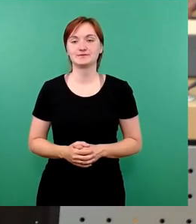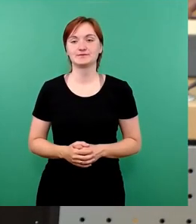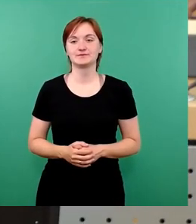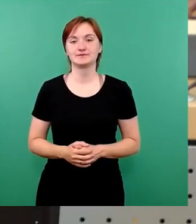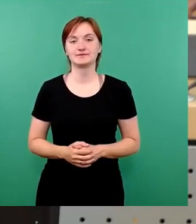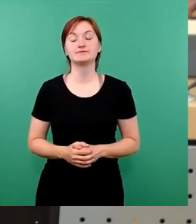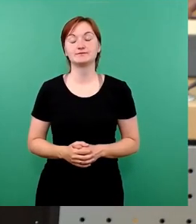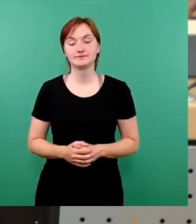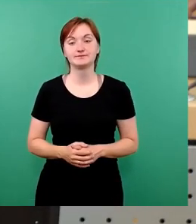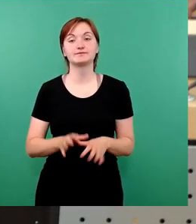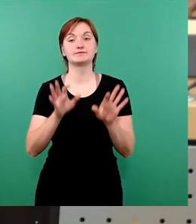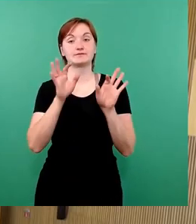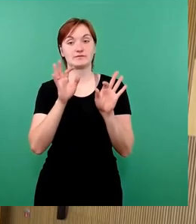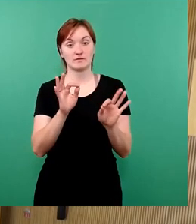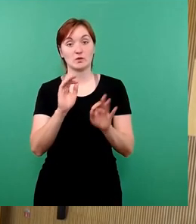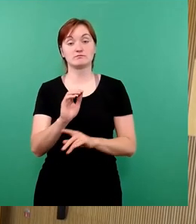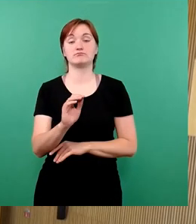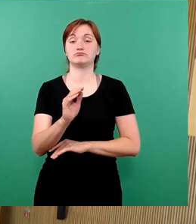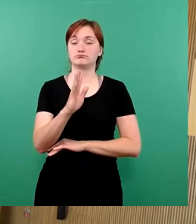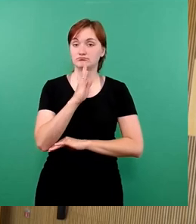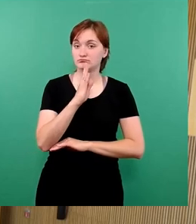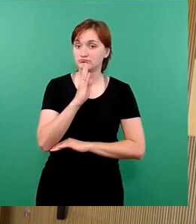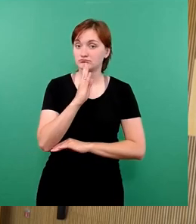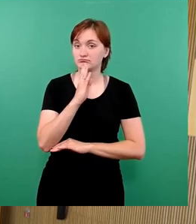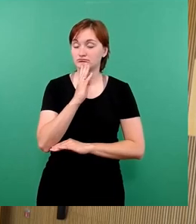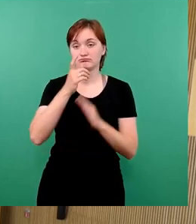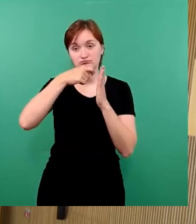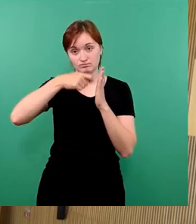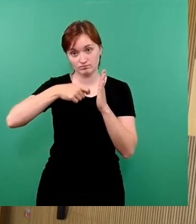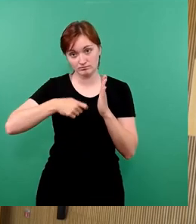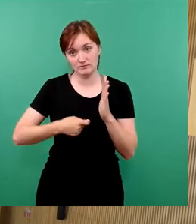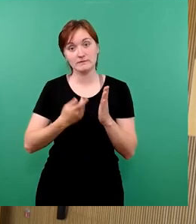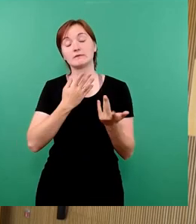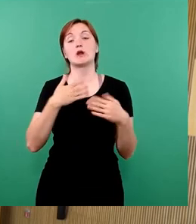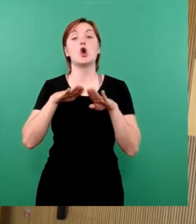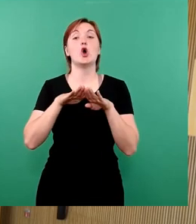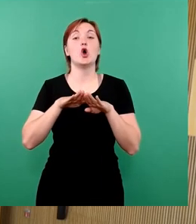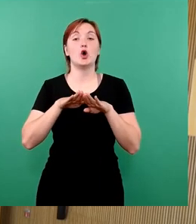So, damit ist erstmal die Rednerliste soweit abgearbeitet. Und zum Schlusswort Herr Lichty.